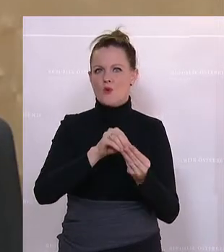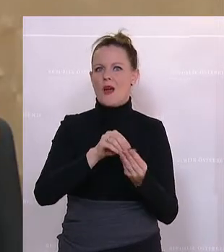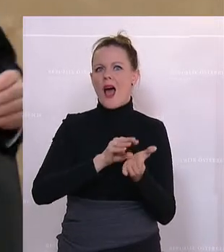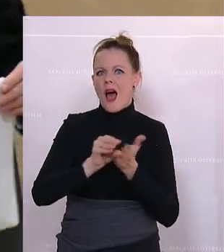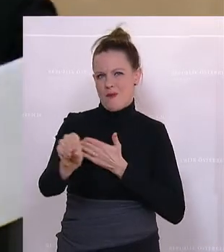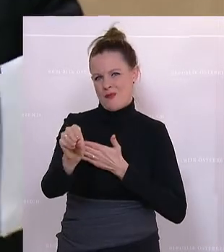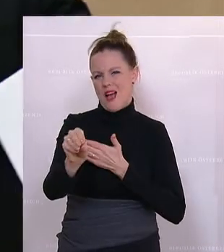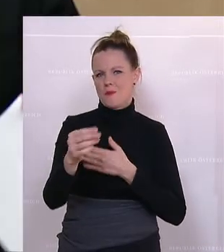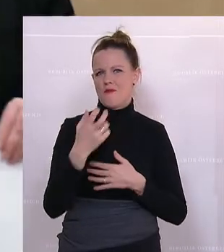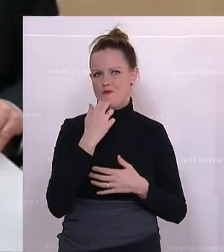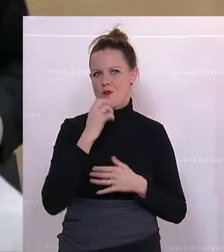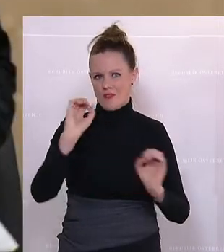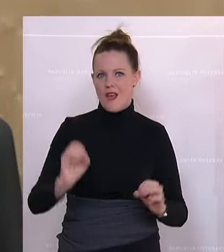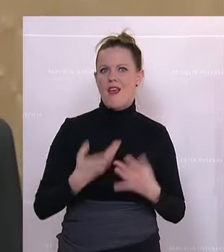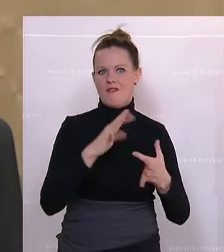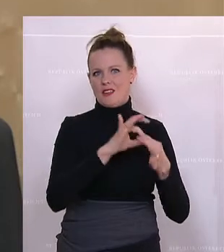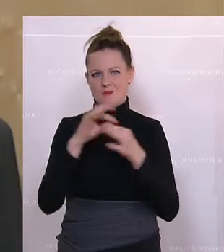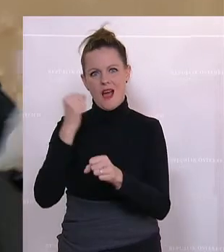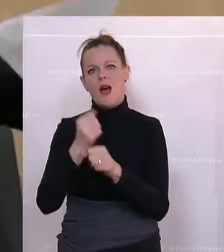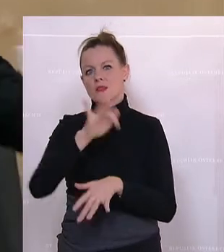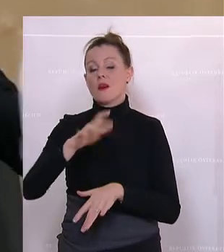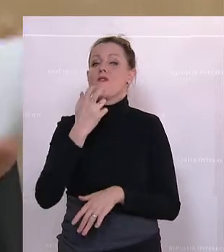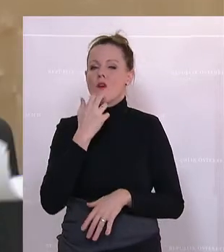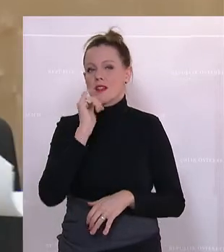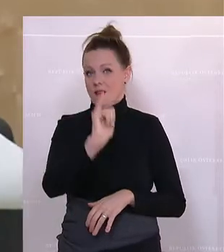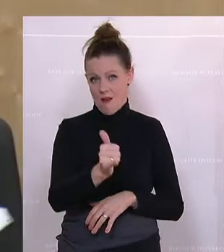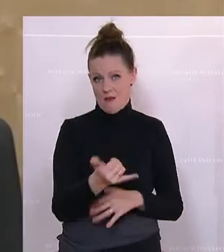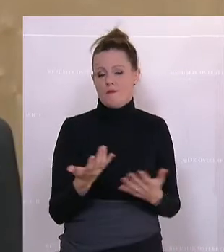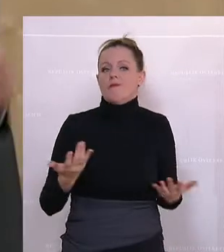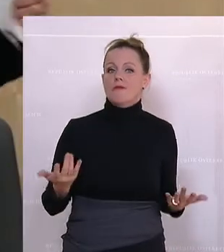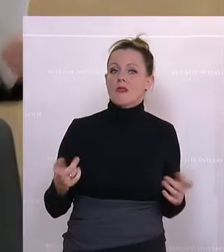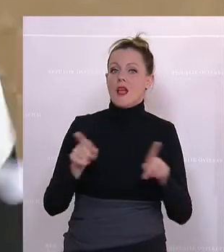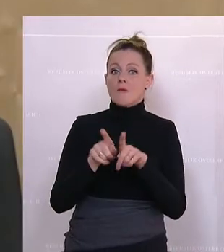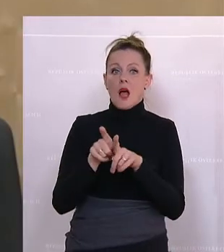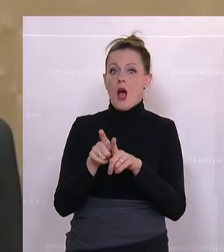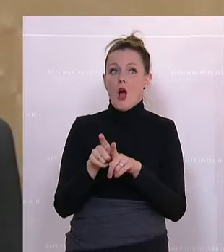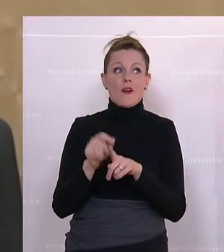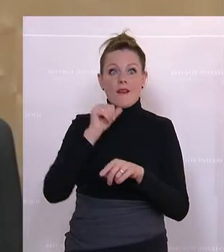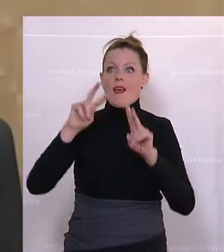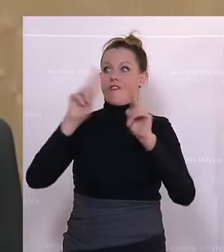wären, weil das auch Effekte auf die Arbeitsplätze hat. Es ist aber auch, es ist aber auch kein Weltuntergang,